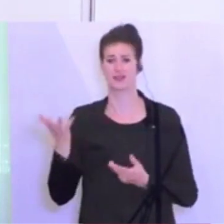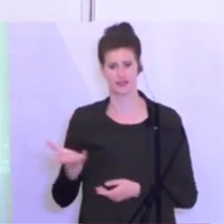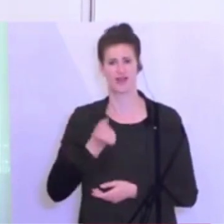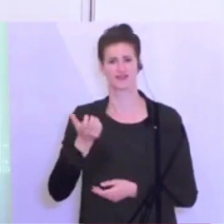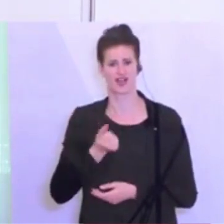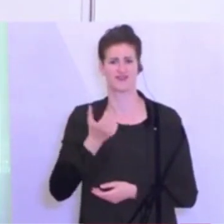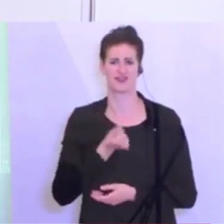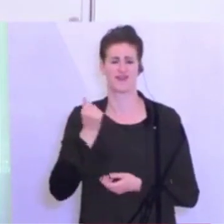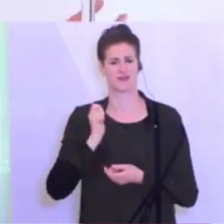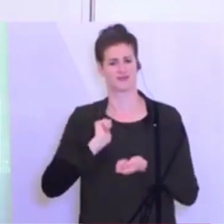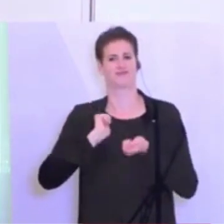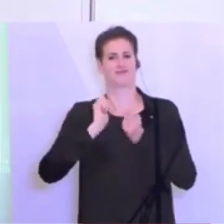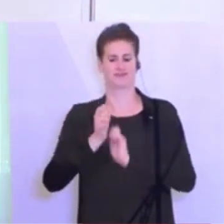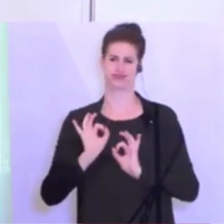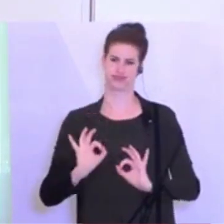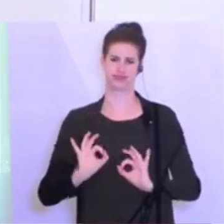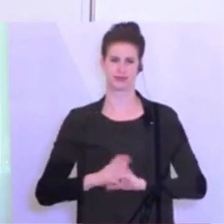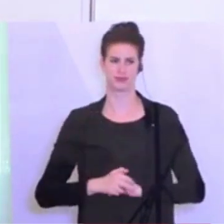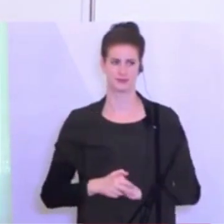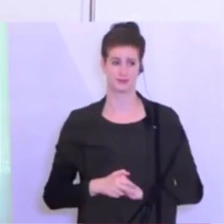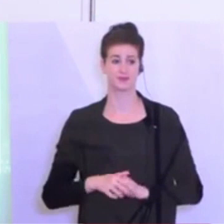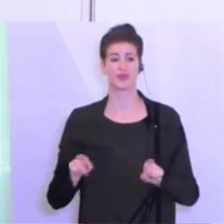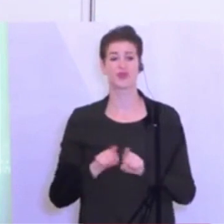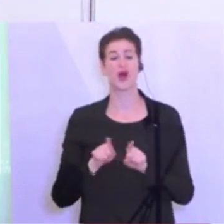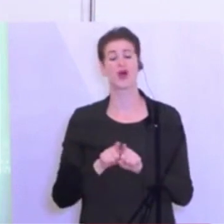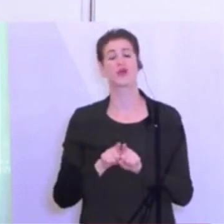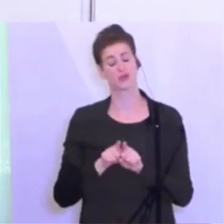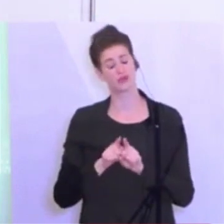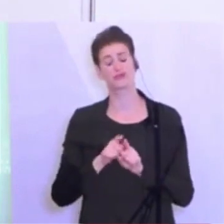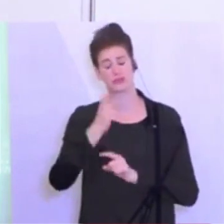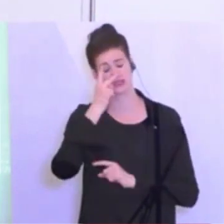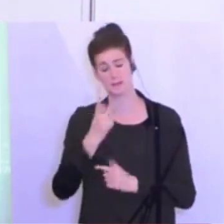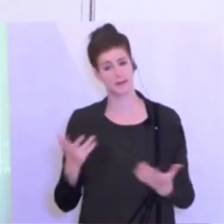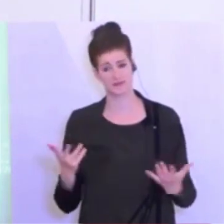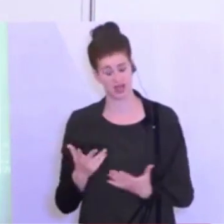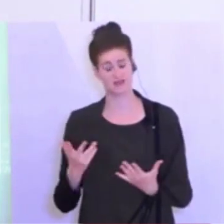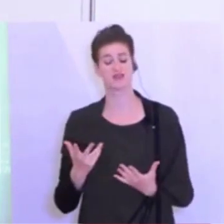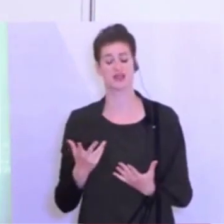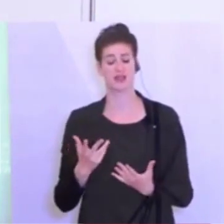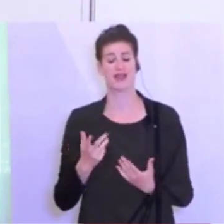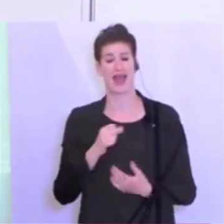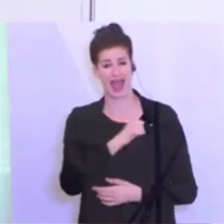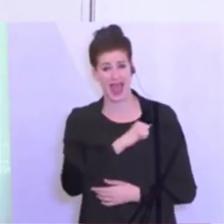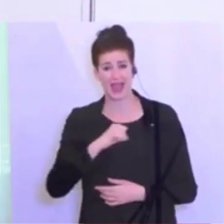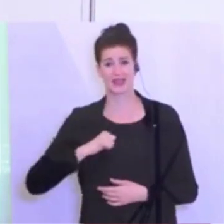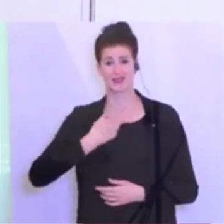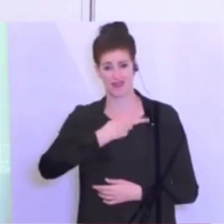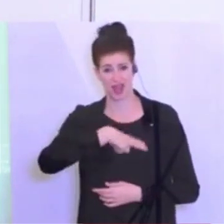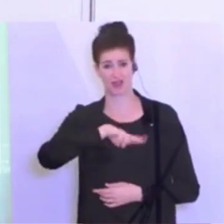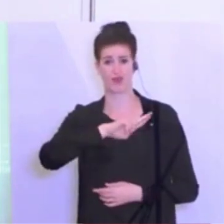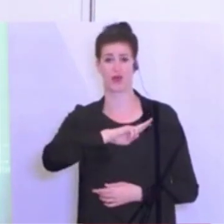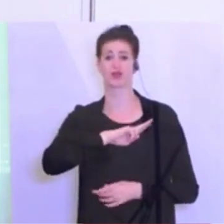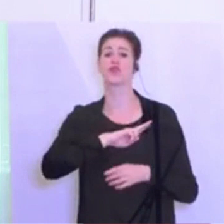zunehmend, wir haben ja immer schrittweise agiert in letzter Zeit und zunehmend wird Eigenverantwortung und Freiwilligkeit